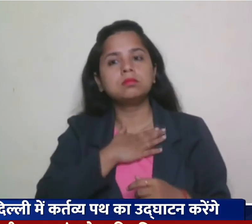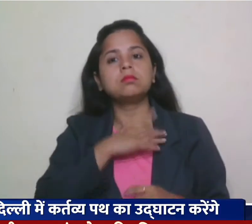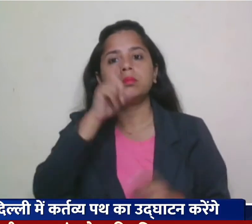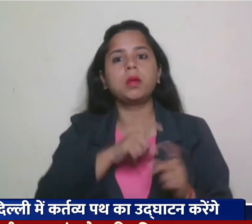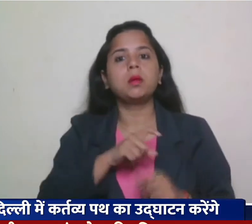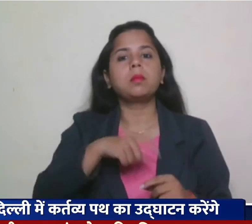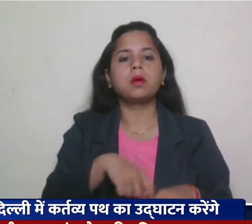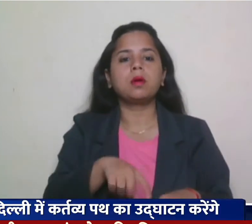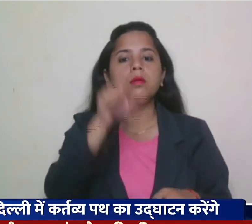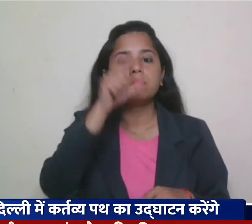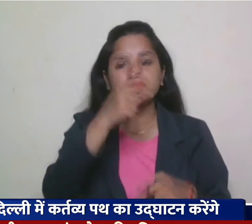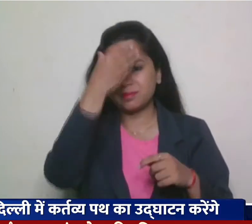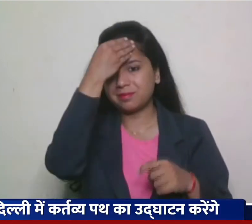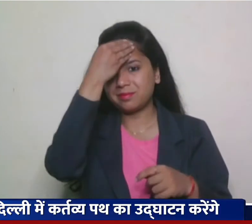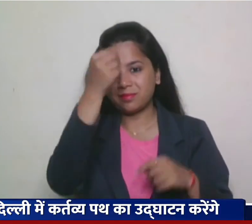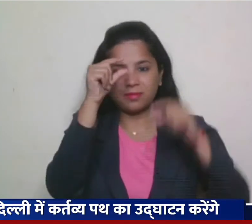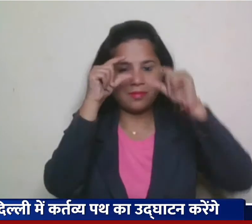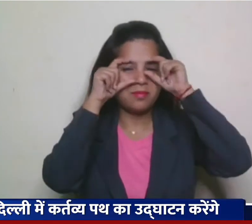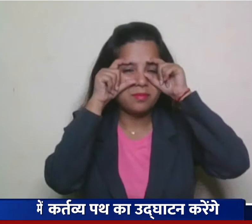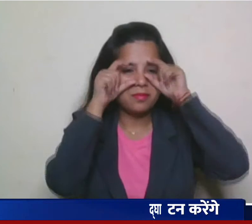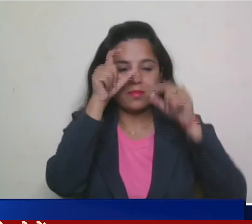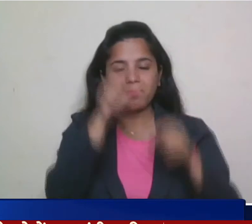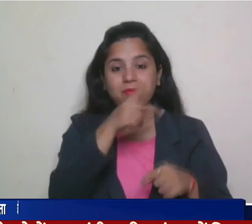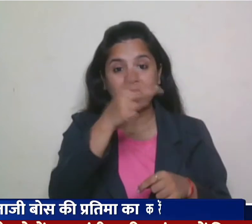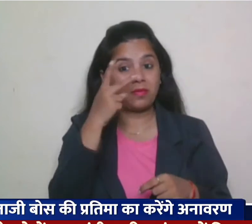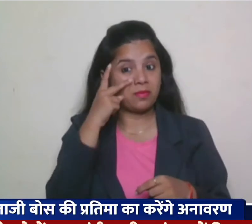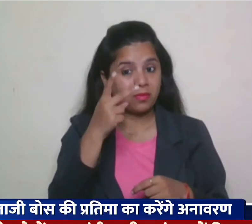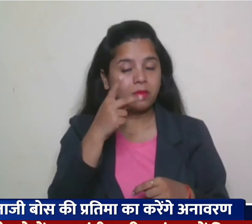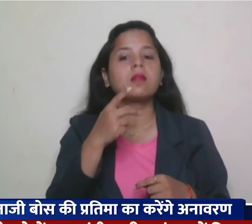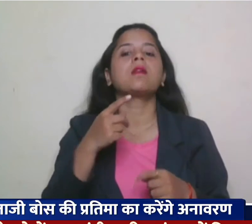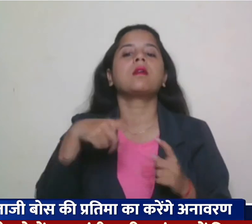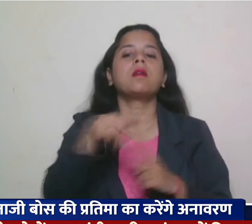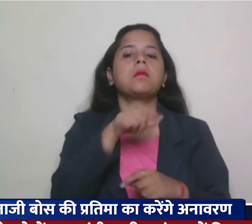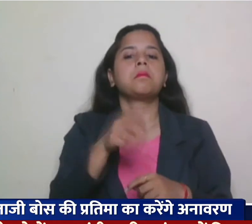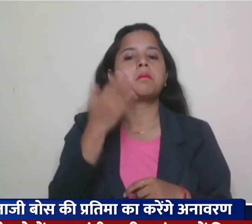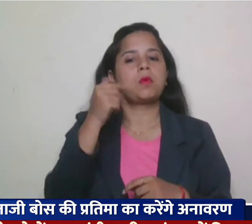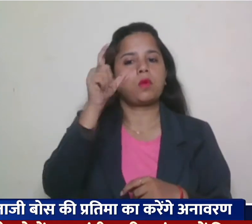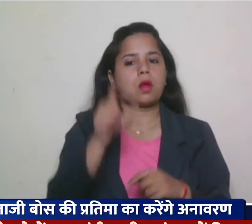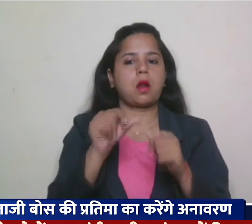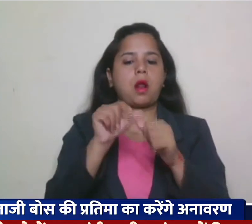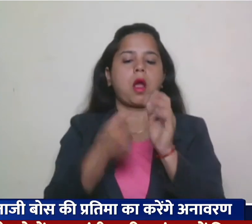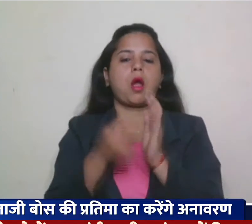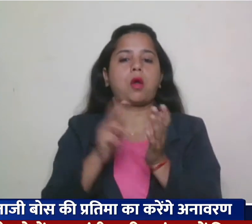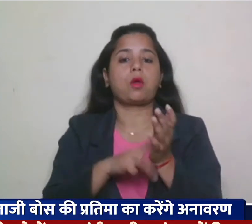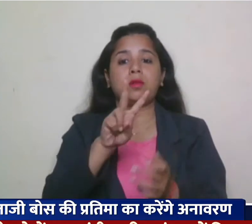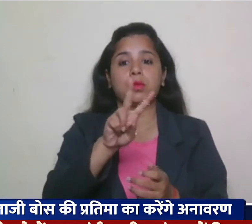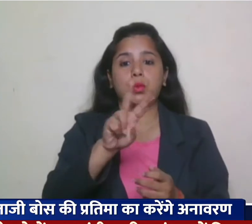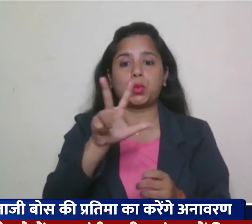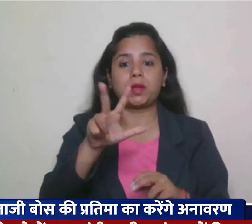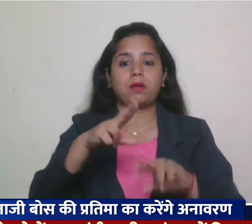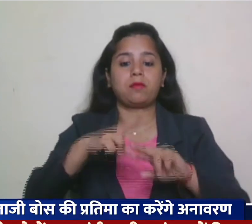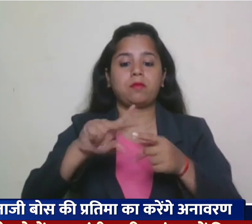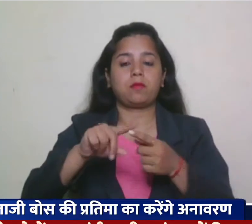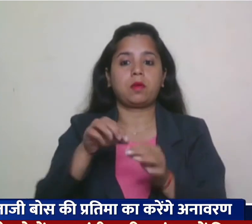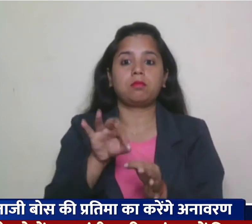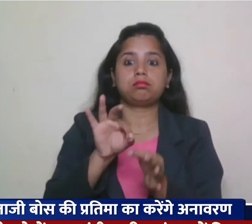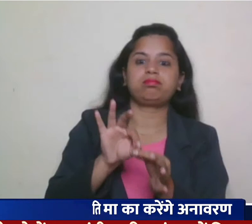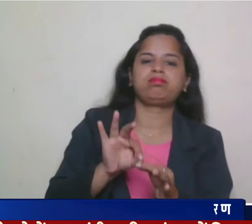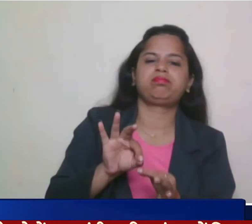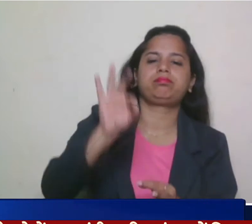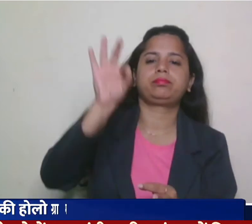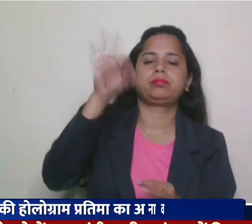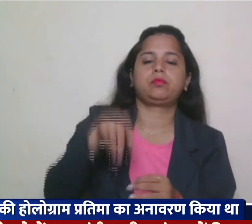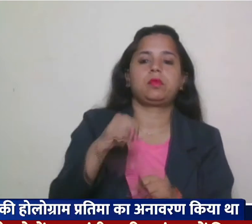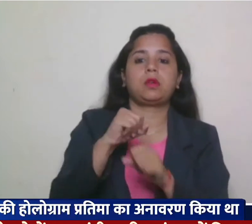ये प्रतिमा मुख्य मूर्थिकार आरून योगी राच नेतायार की 28 फी टूची प्रतिमा को एक अखंड ग्रेनाइट